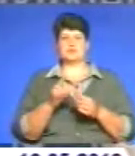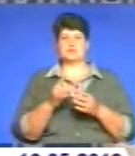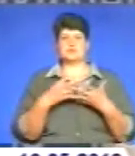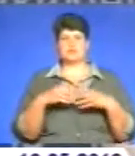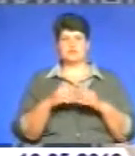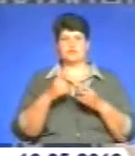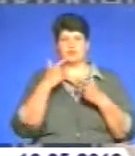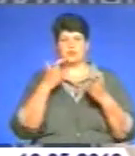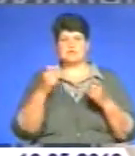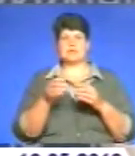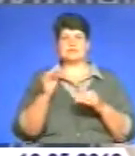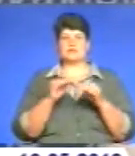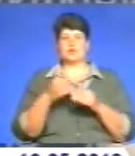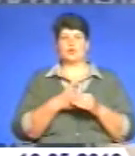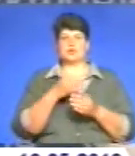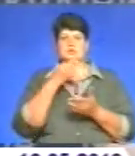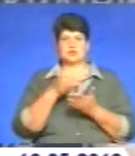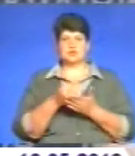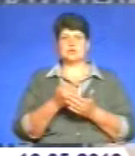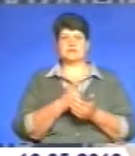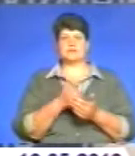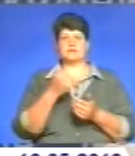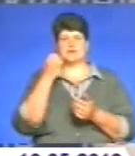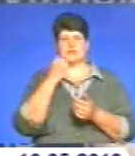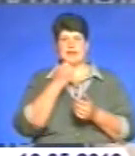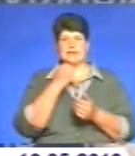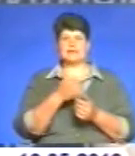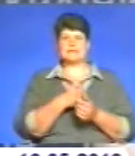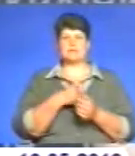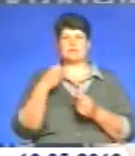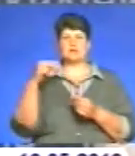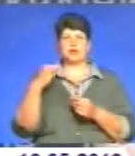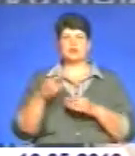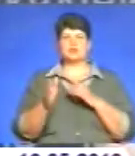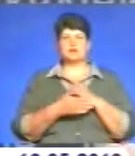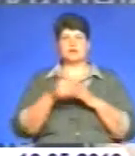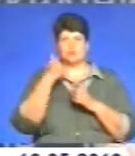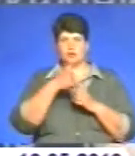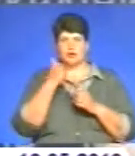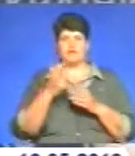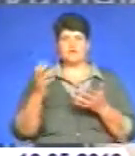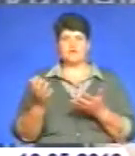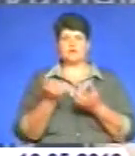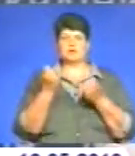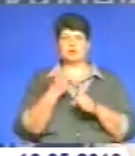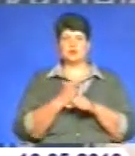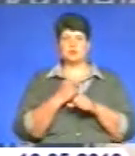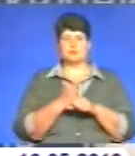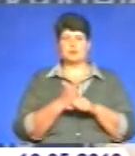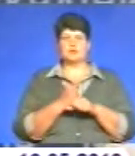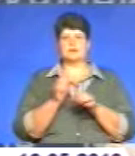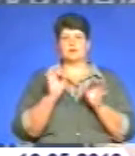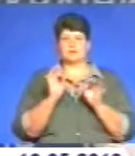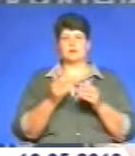Хочу зазначити, що завдяки ініціативам президента останніми роками вдалося зробити суттєві кроки щодо